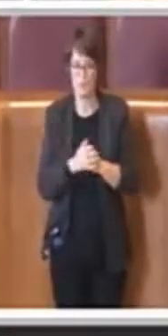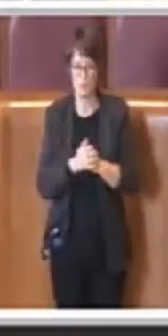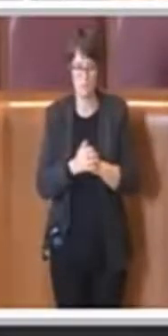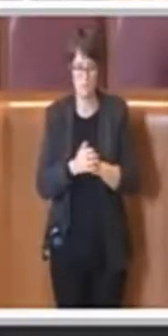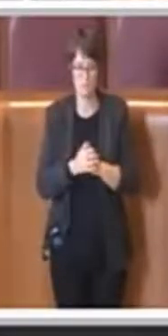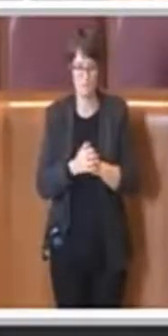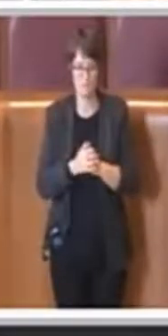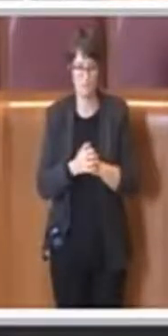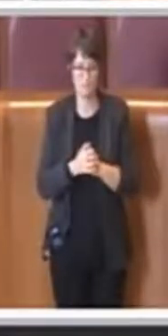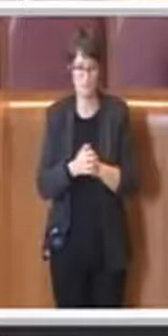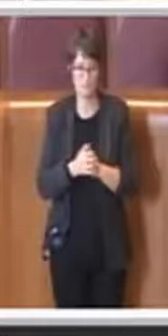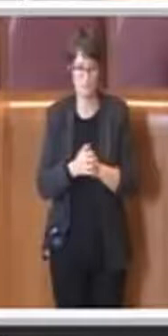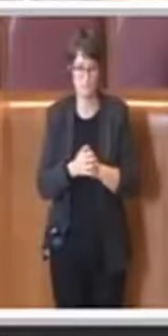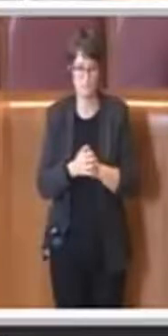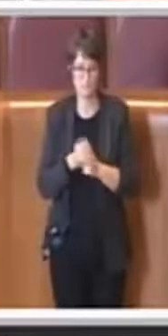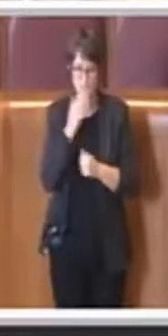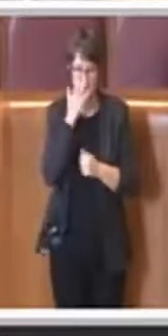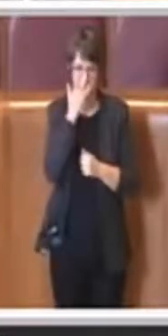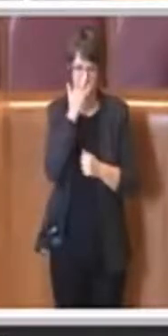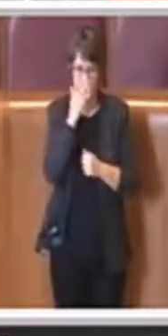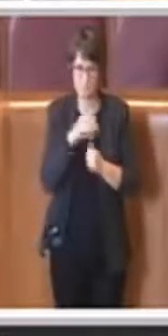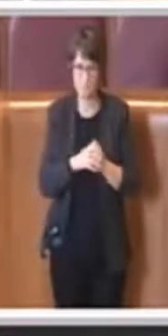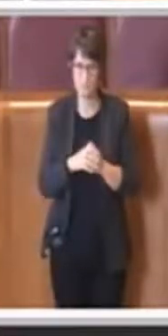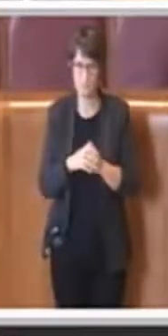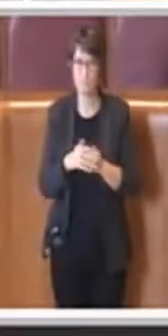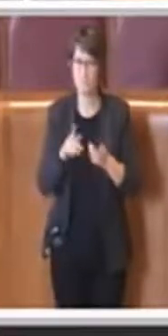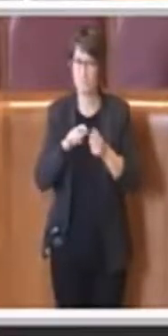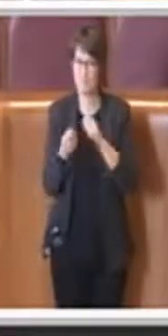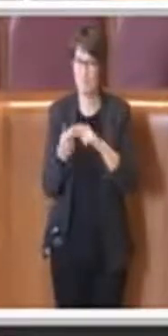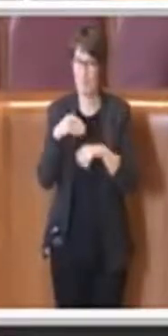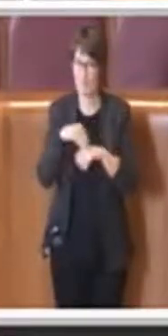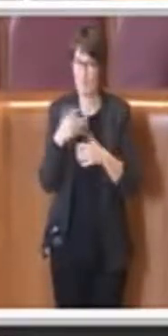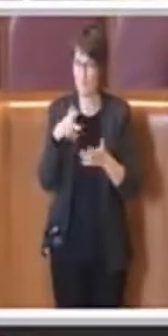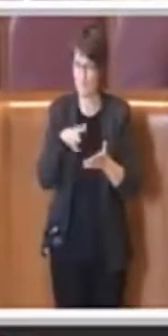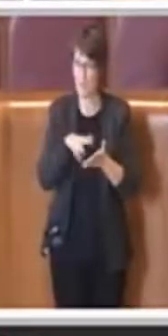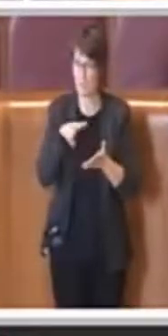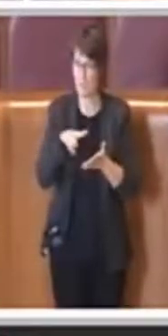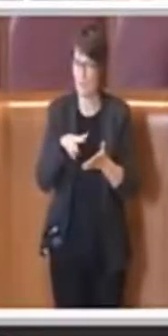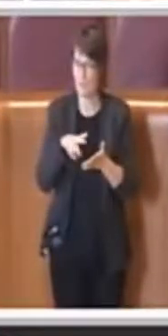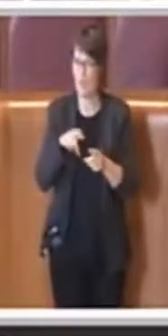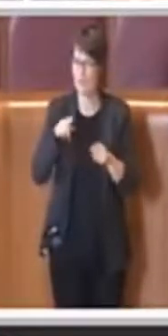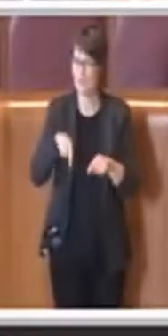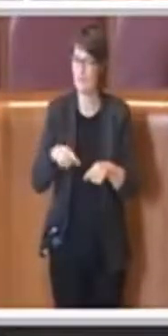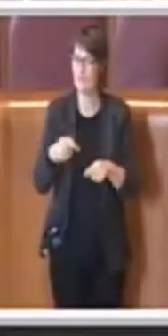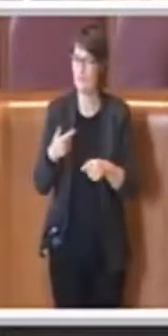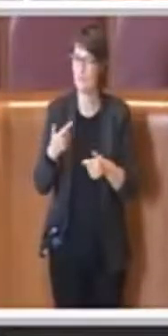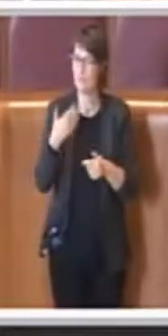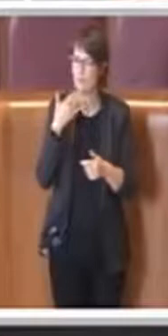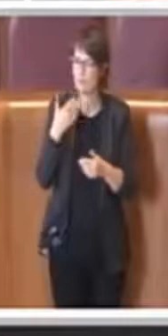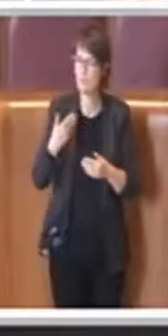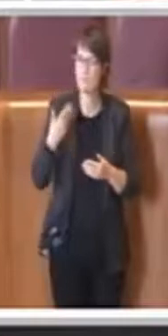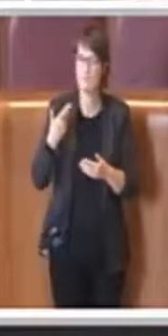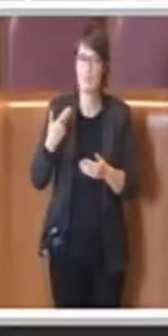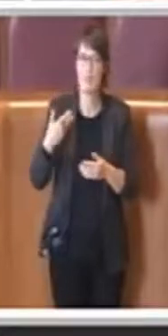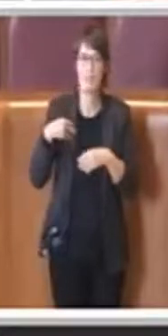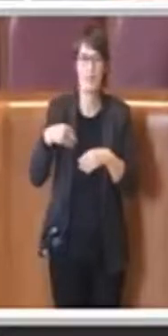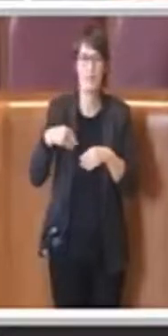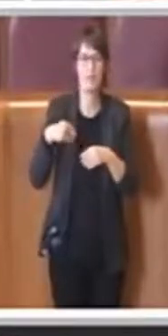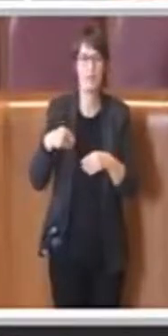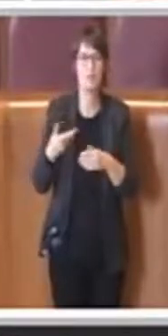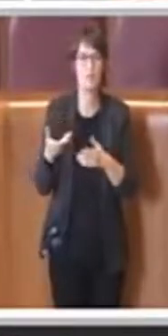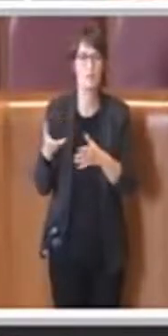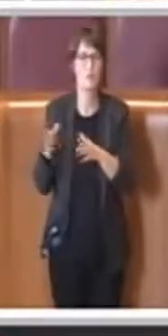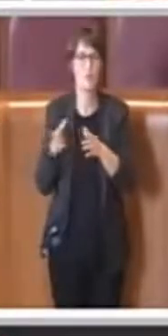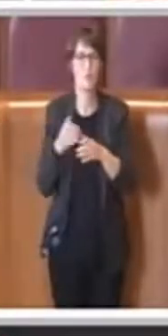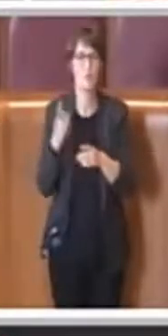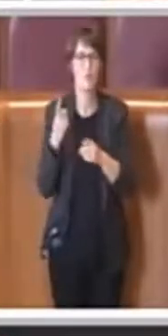anche con gli emendamenti che sono stati approvati anche con la partecipazione delle altre forze politiche credo che si sia anche